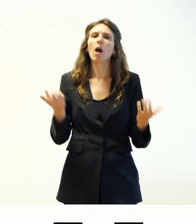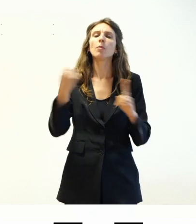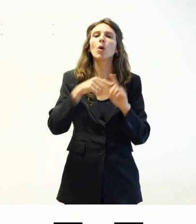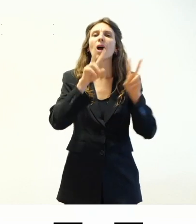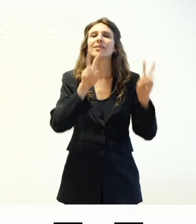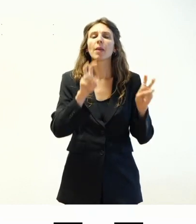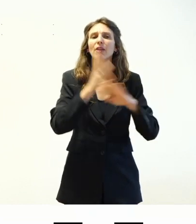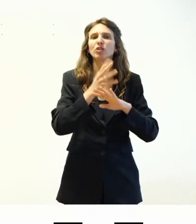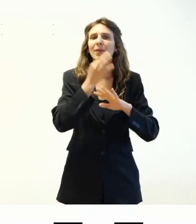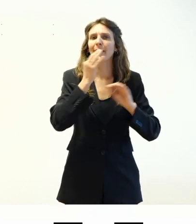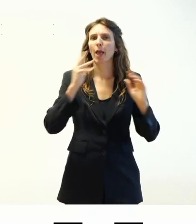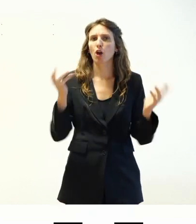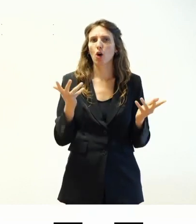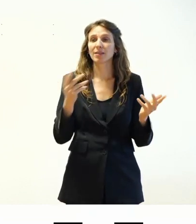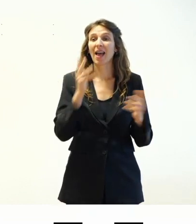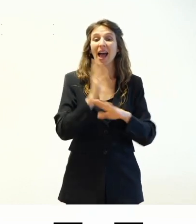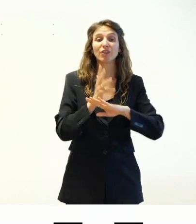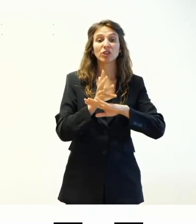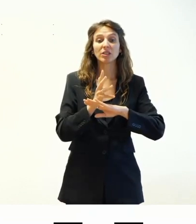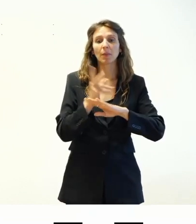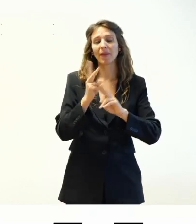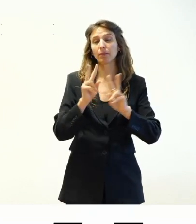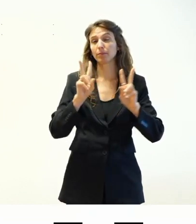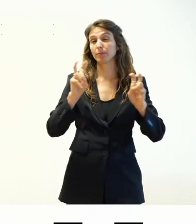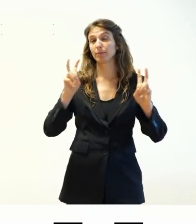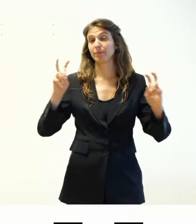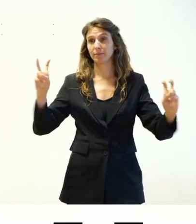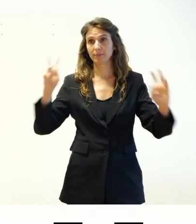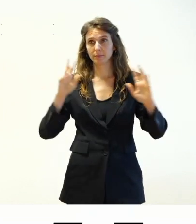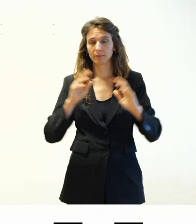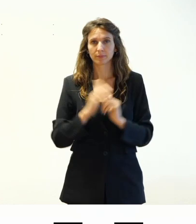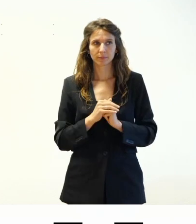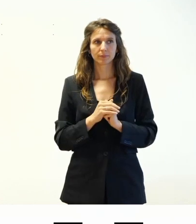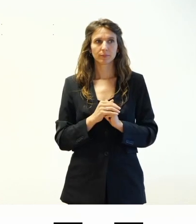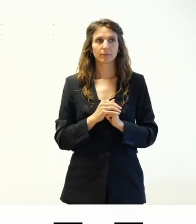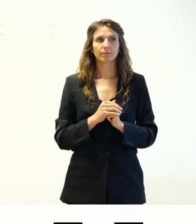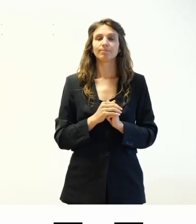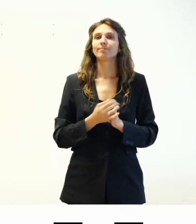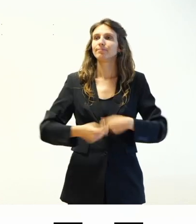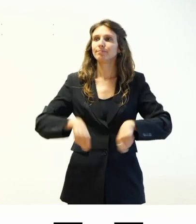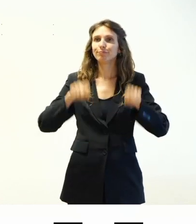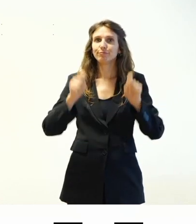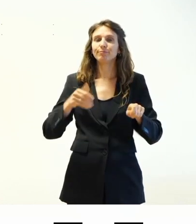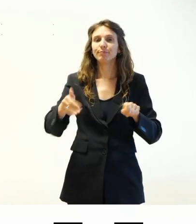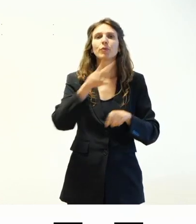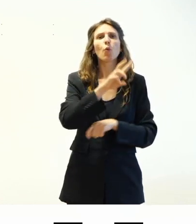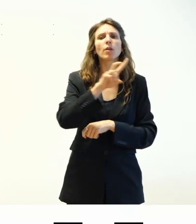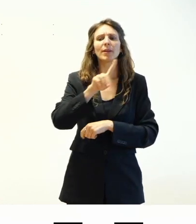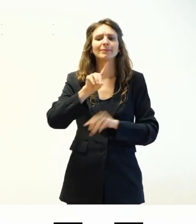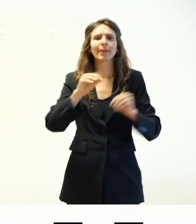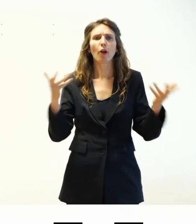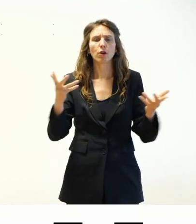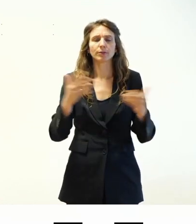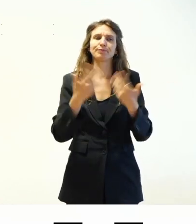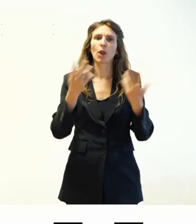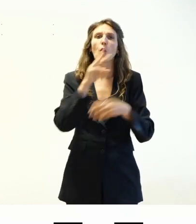accessibili, dove accessibili è tra molte virgolette. Partiamo quindi dicendo che cos'è WordPress e che cosa sono i temi. Beh,